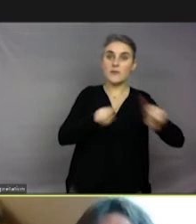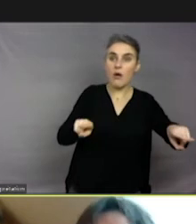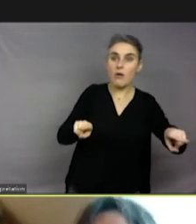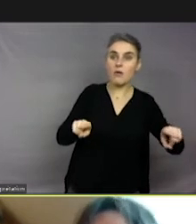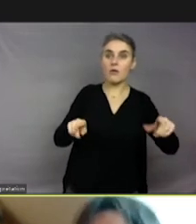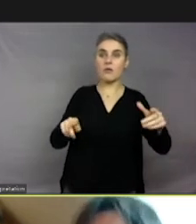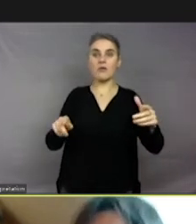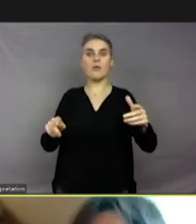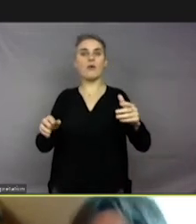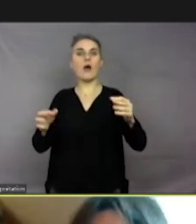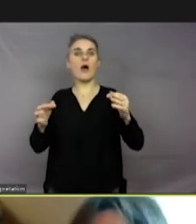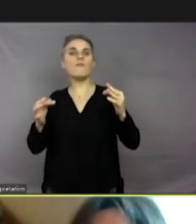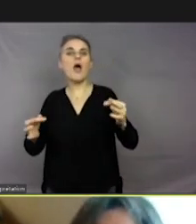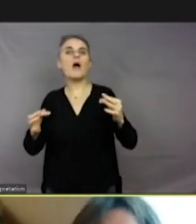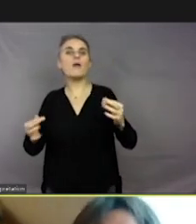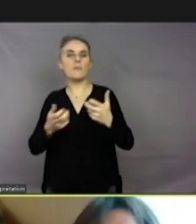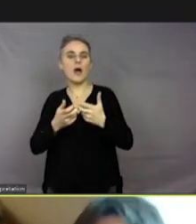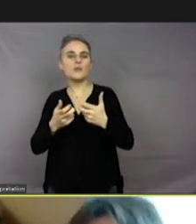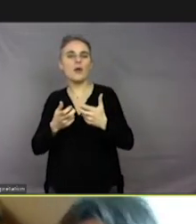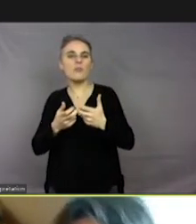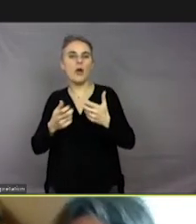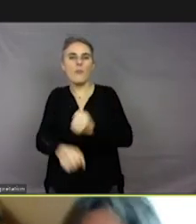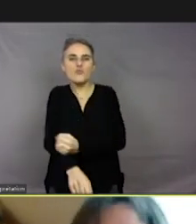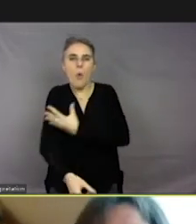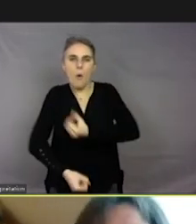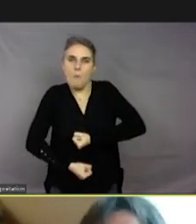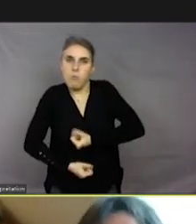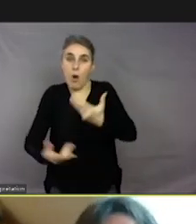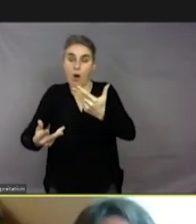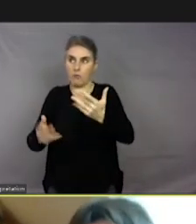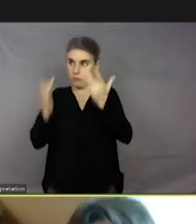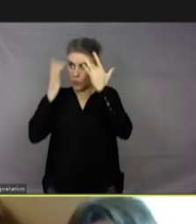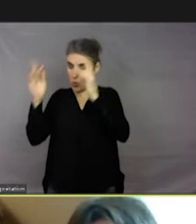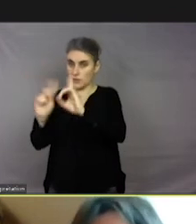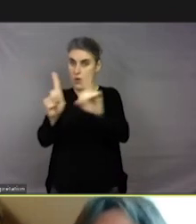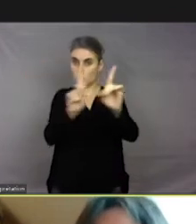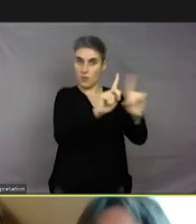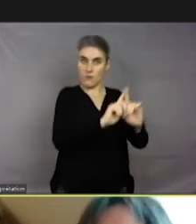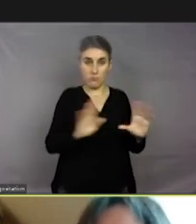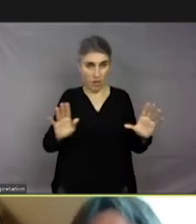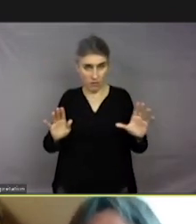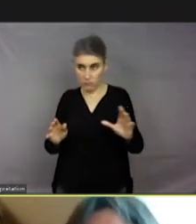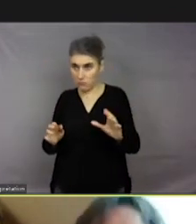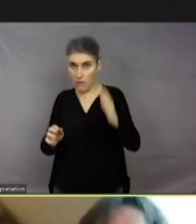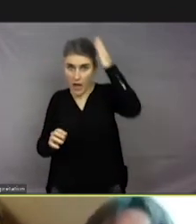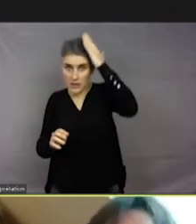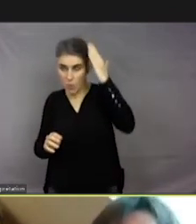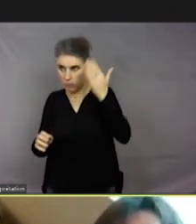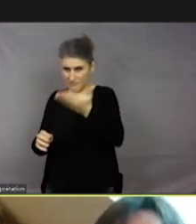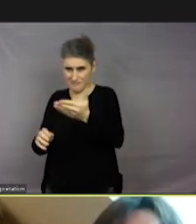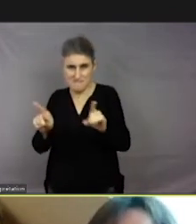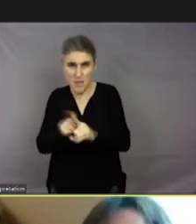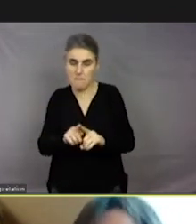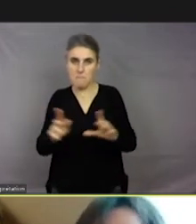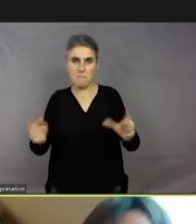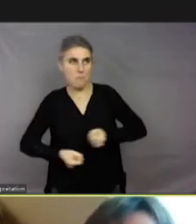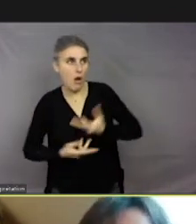de l'expression des émotions, par exemple, eh bien, c'est exactement la même chose avec les animaux. Alors